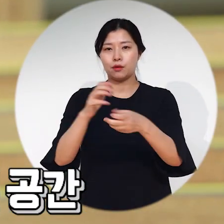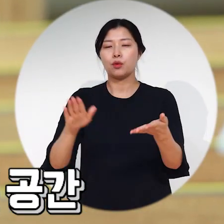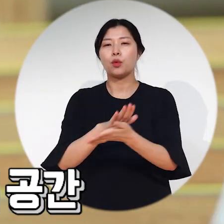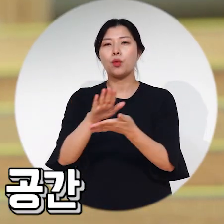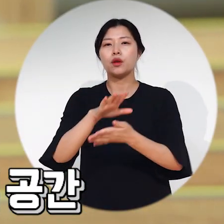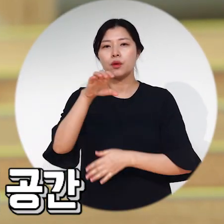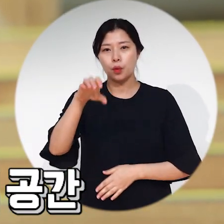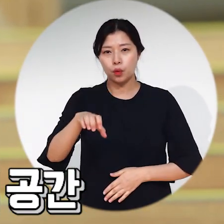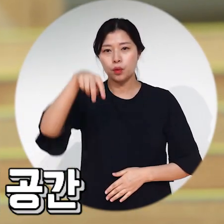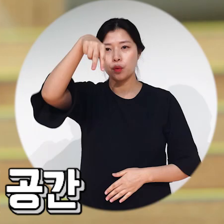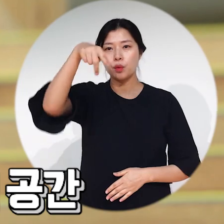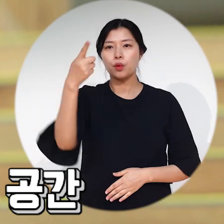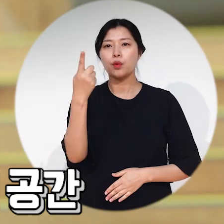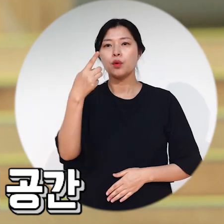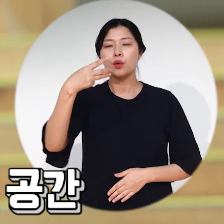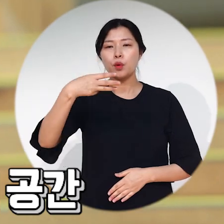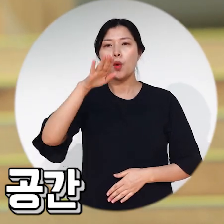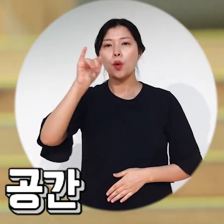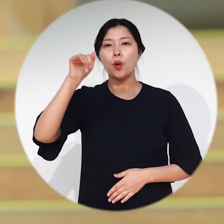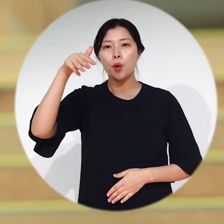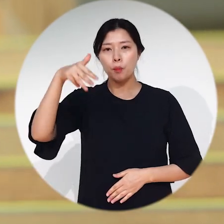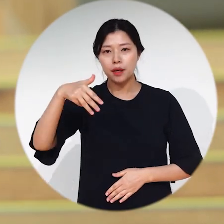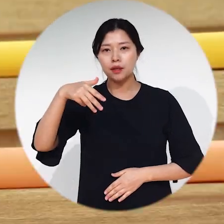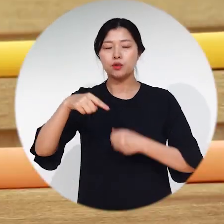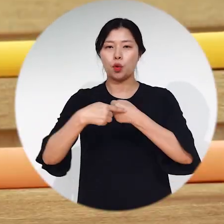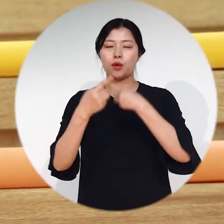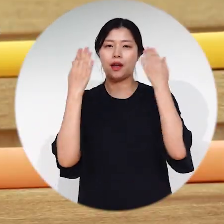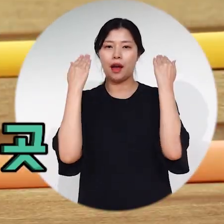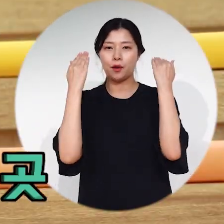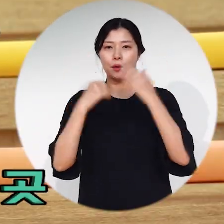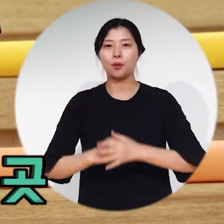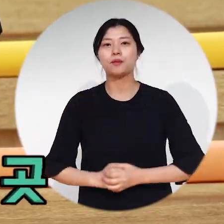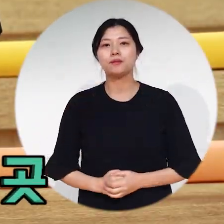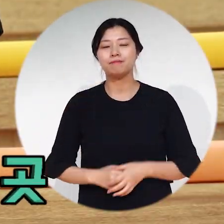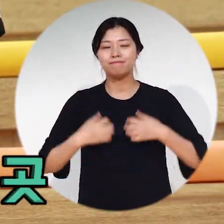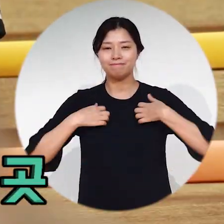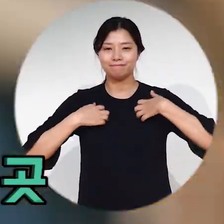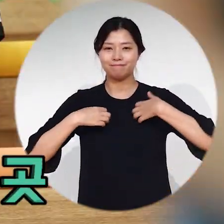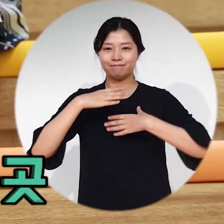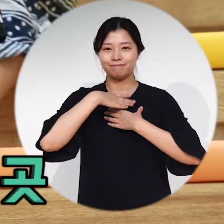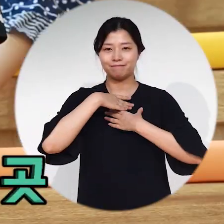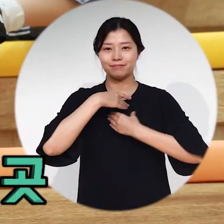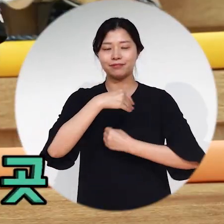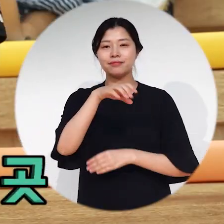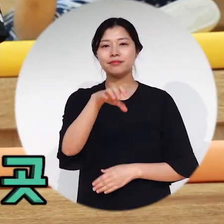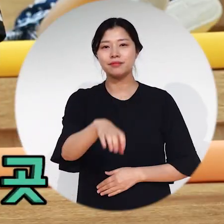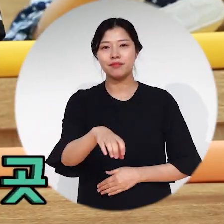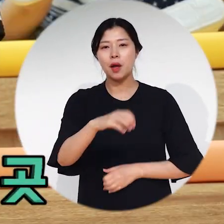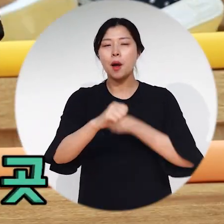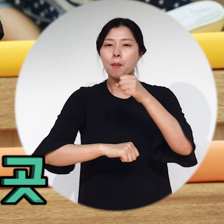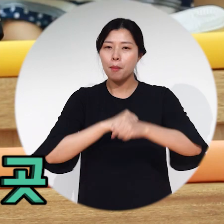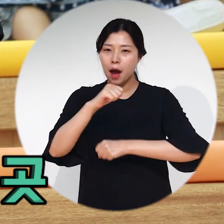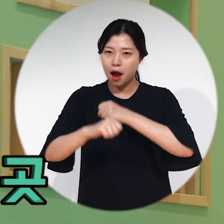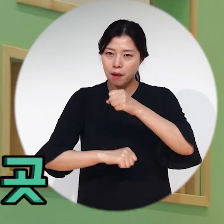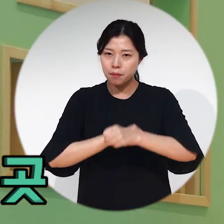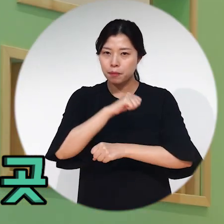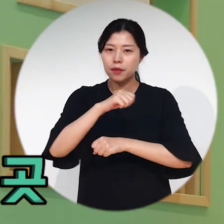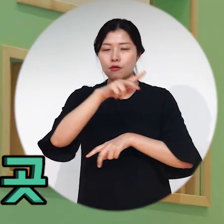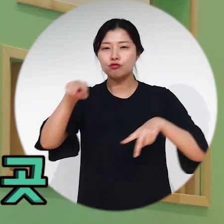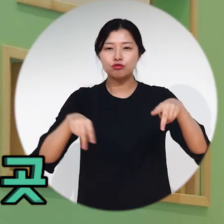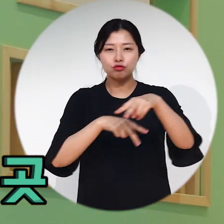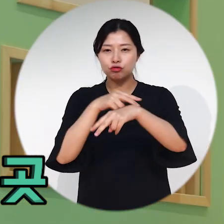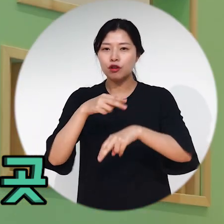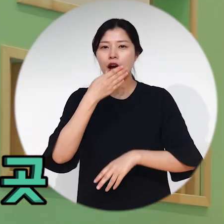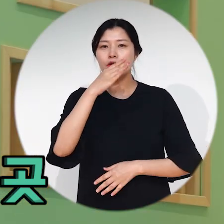소비초등학교 놀이공간입니다. 즐겁고 안전한 공간에서 아이들이 마음껏 뛰어놀 수